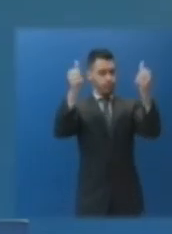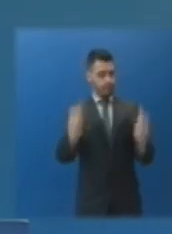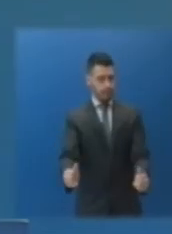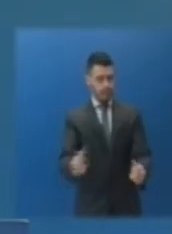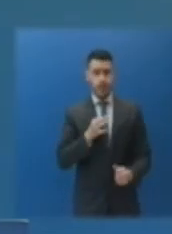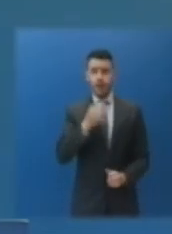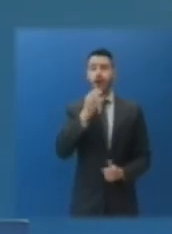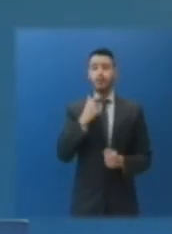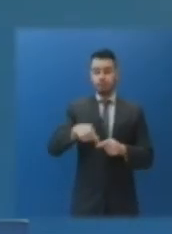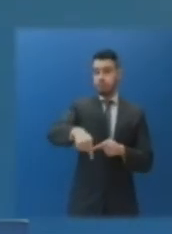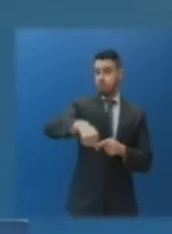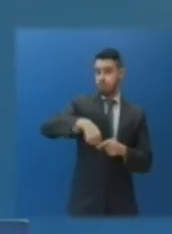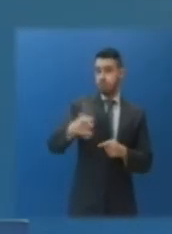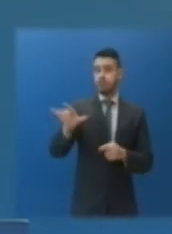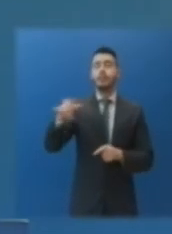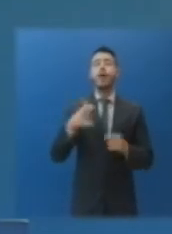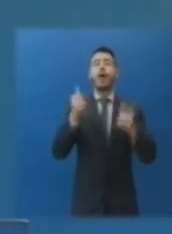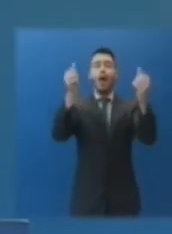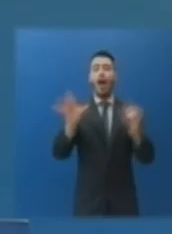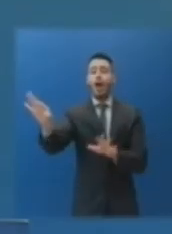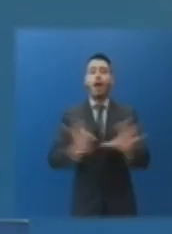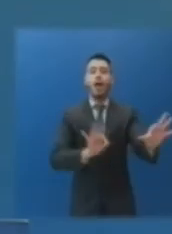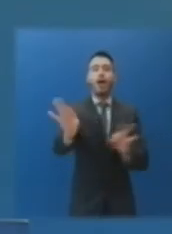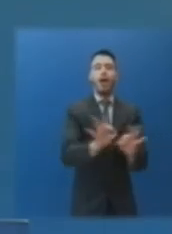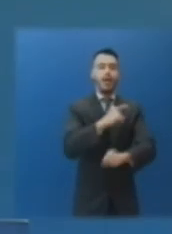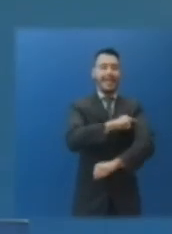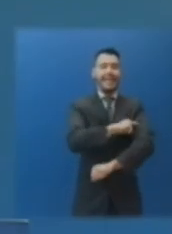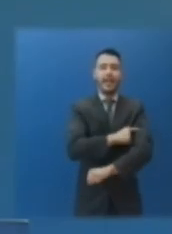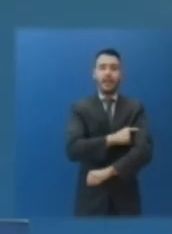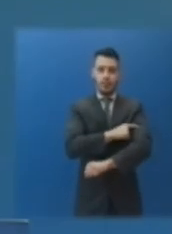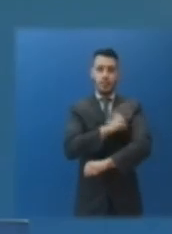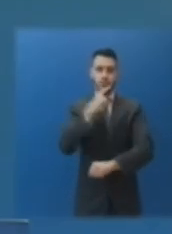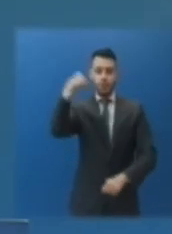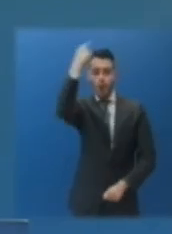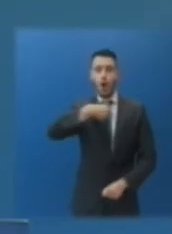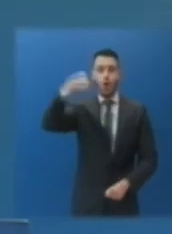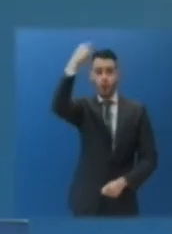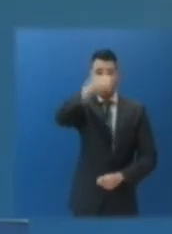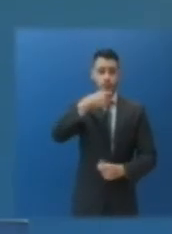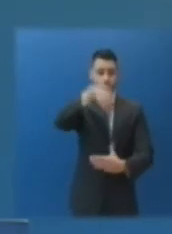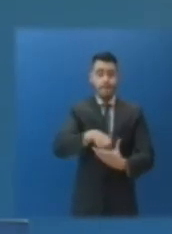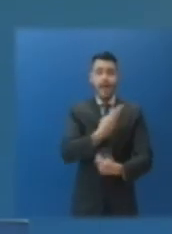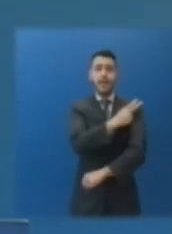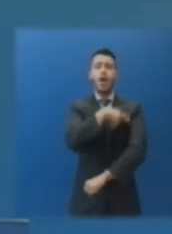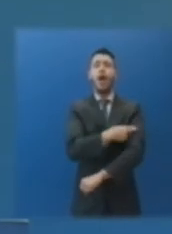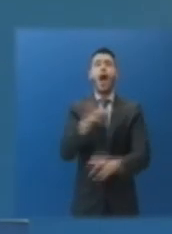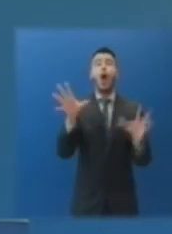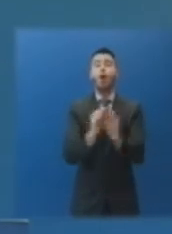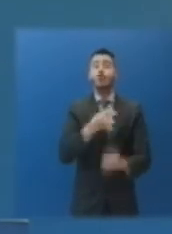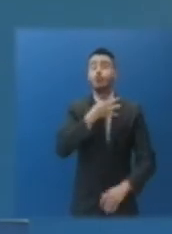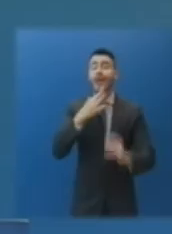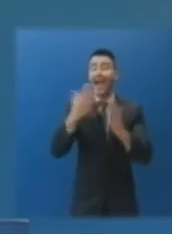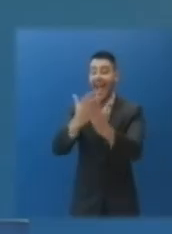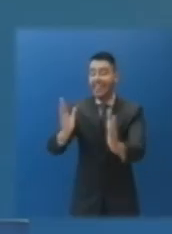για την προκήρυξη θέσεων γιατρών, ώστε όλο το ιατρικό προσωπικό το οποίο υπηρετεί σήμερα στις μονάδες συντατικής θεραπείας του Εθνικού